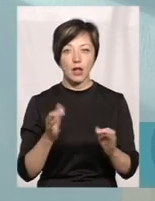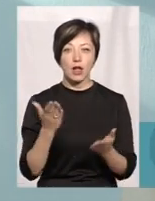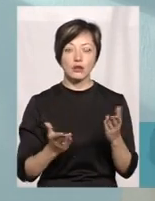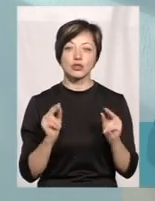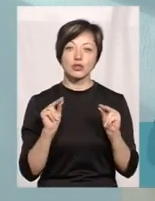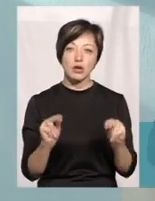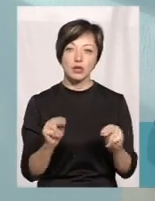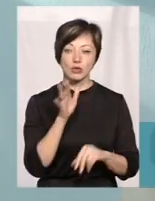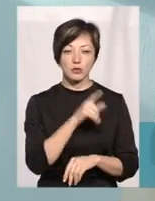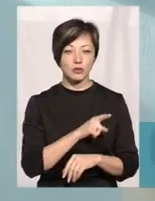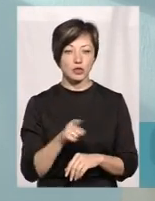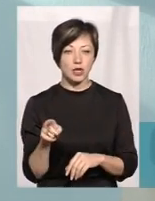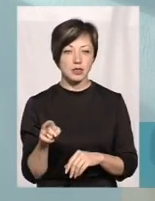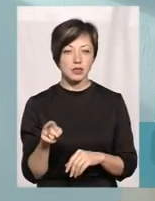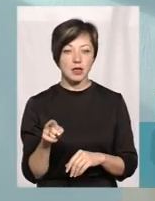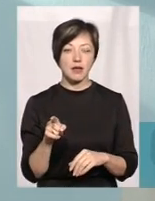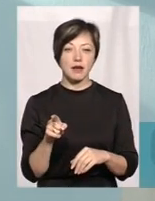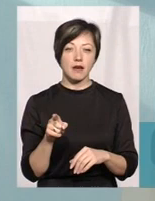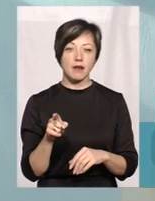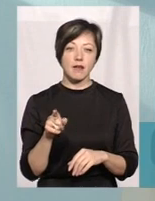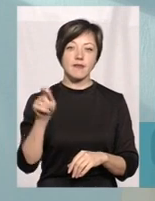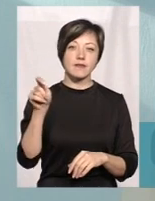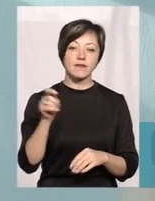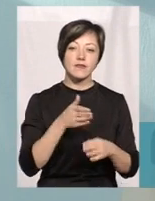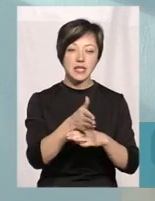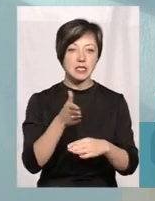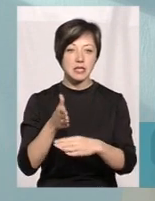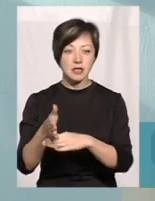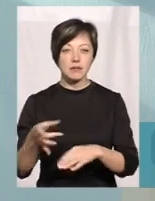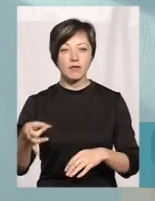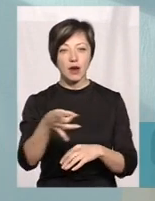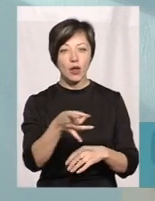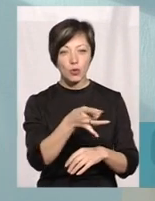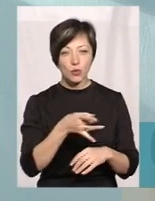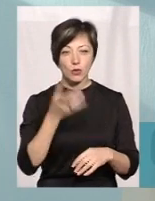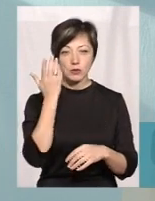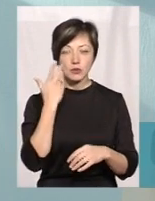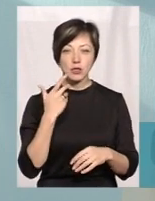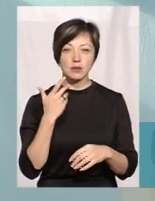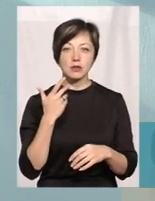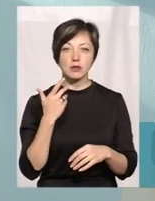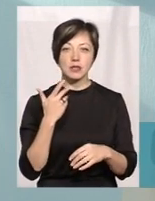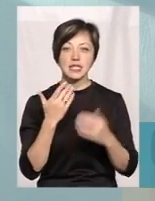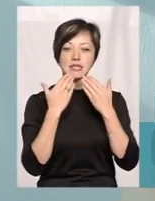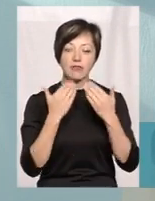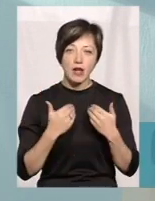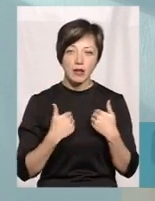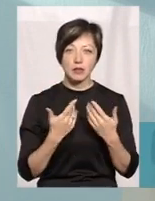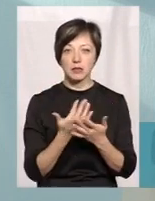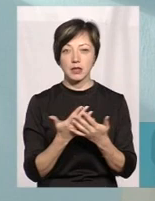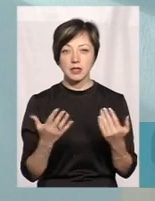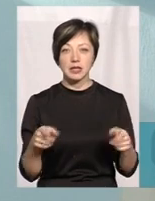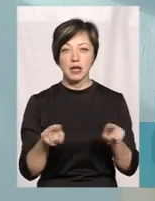чесно, під час візитів в райони, коли приходять із зверненнями, із